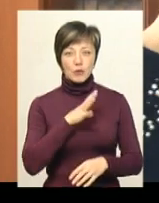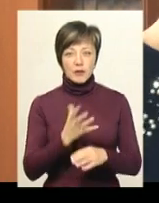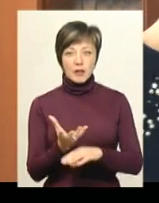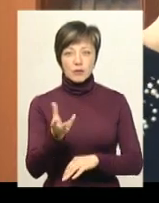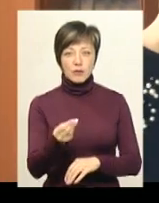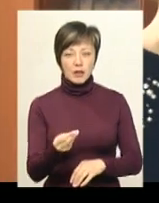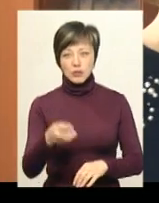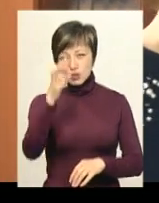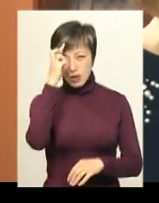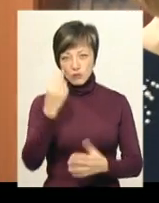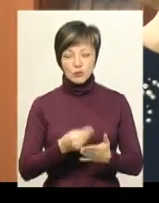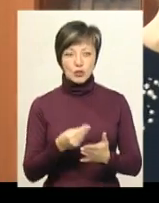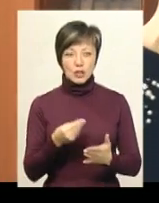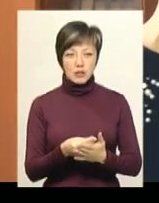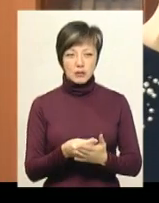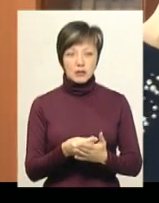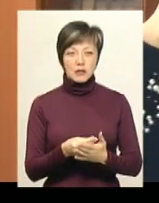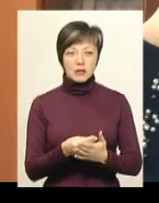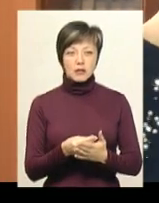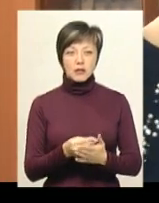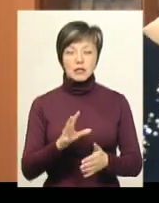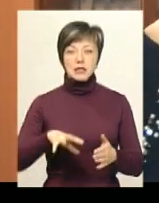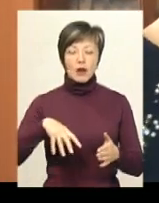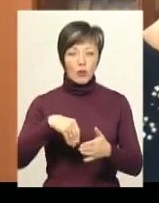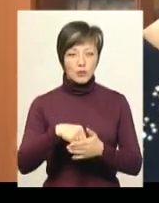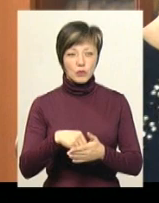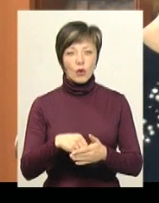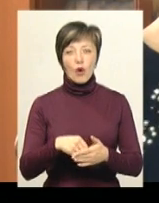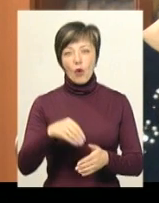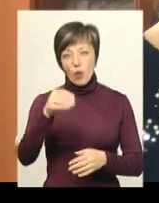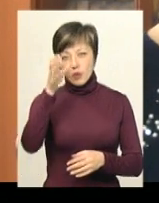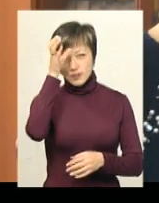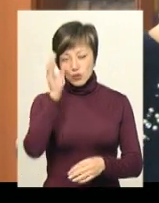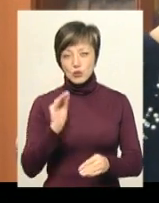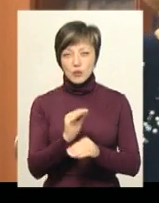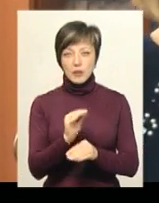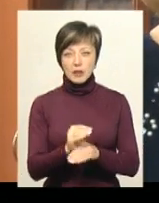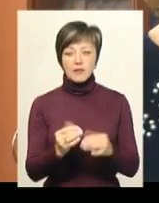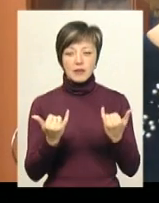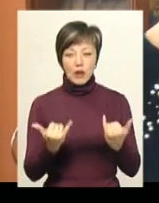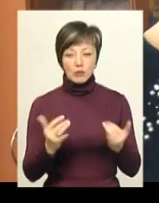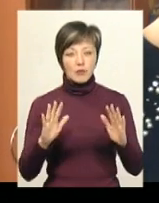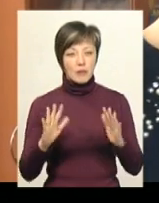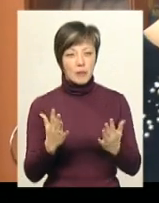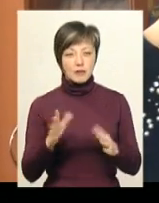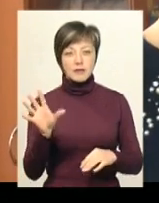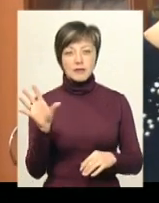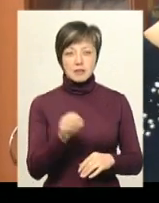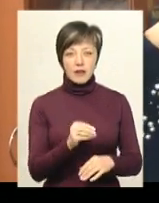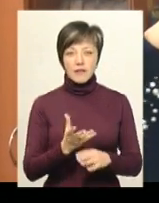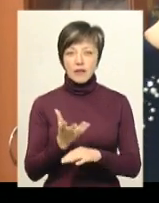фінансування з державного бюджету за рахунок освітньої субвенції. В даному випадку все